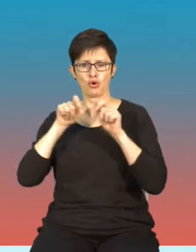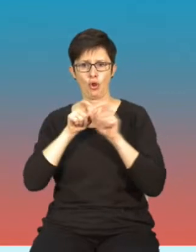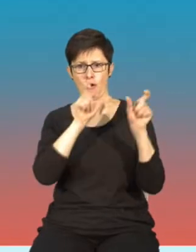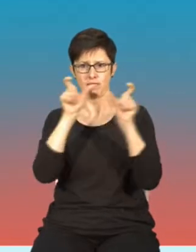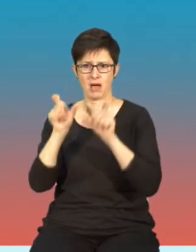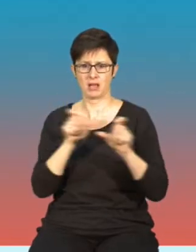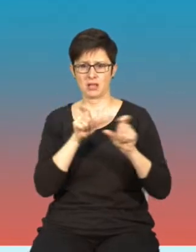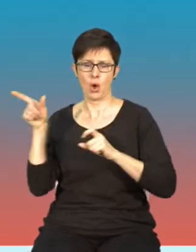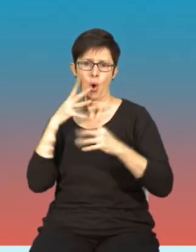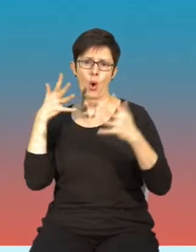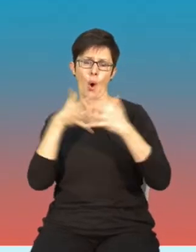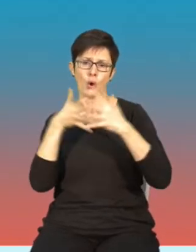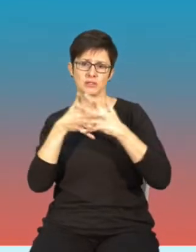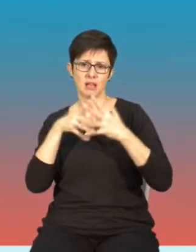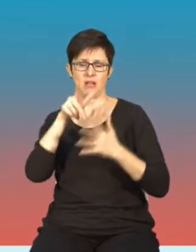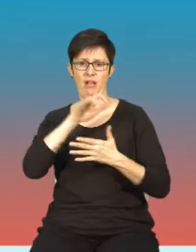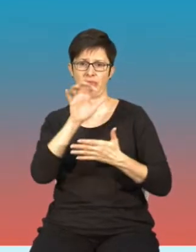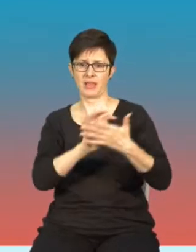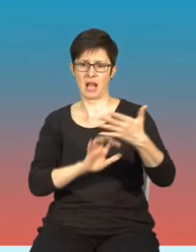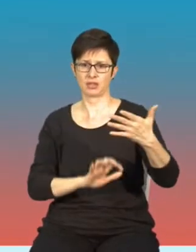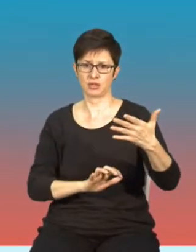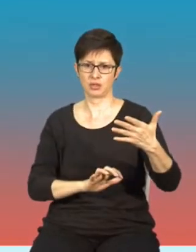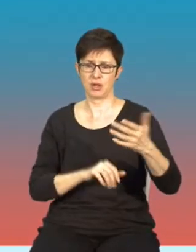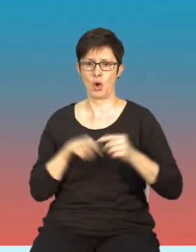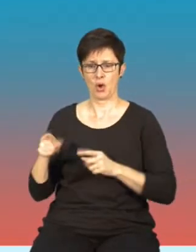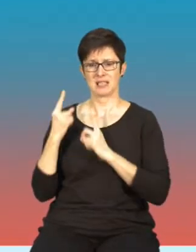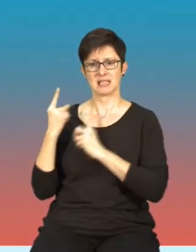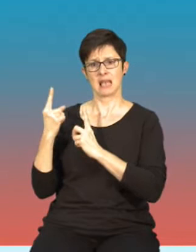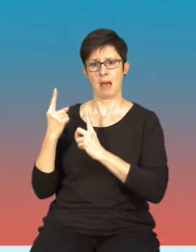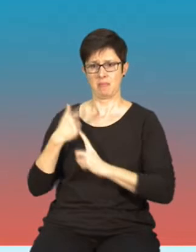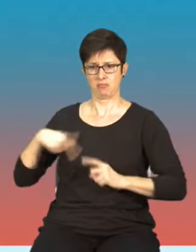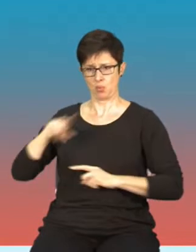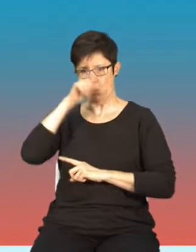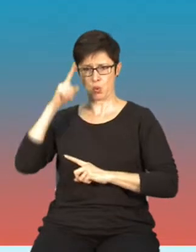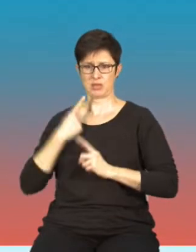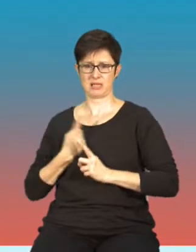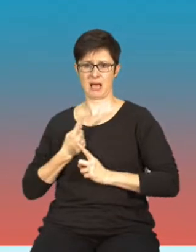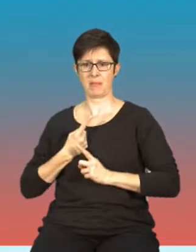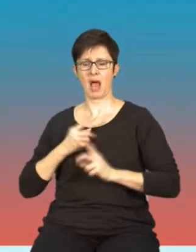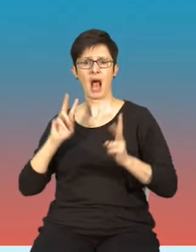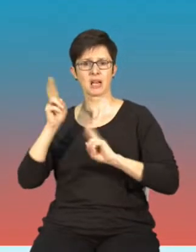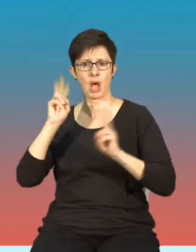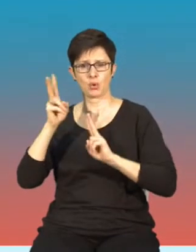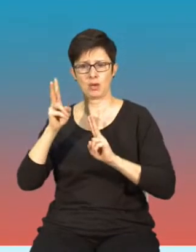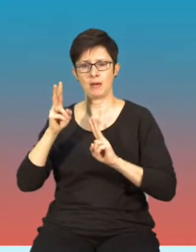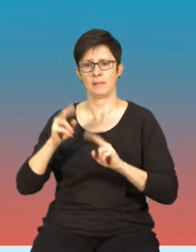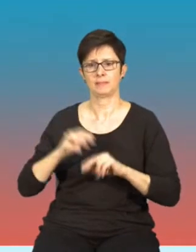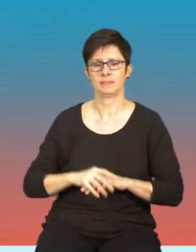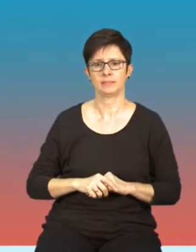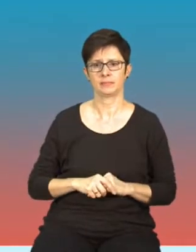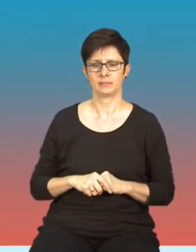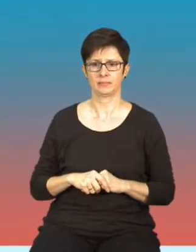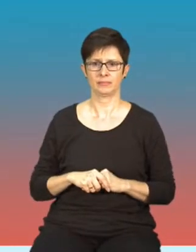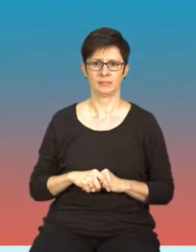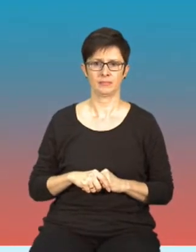czy ocenia treści i sam reaguje jako społeczność.